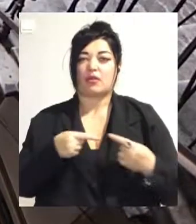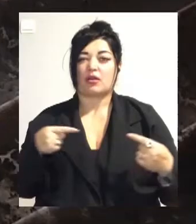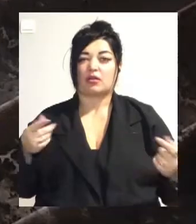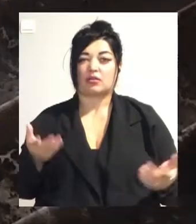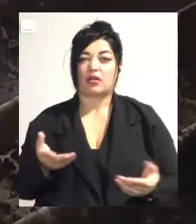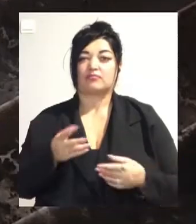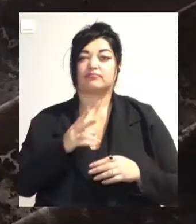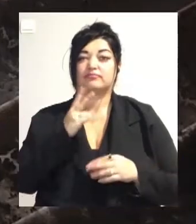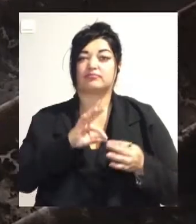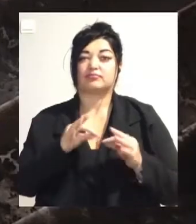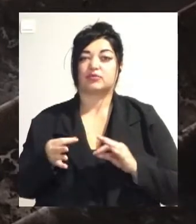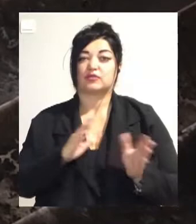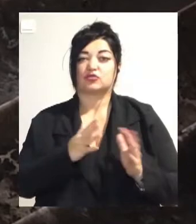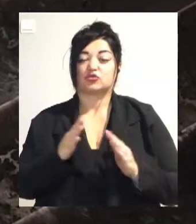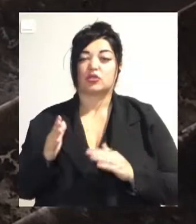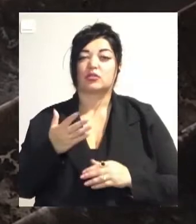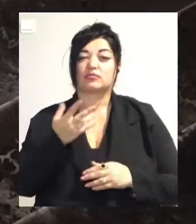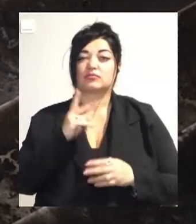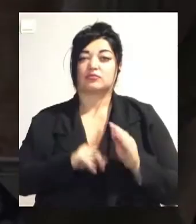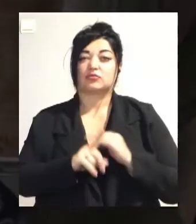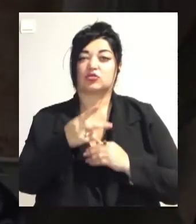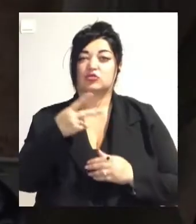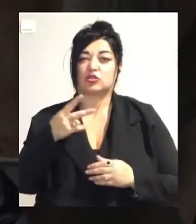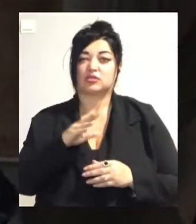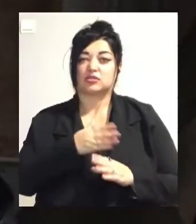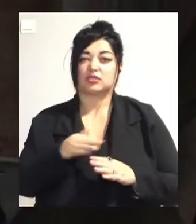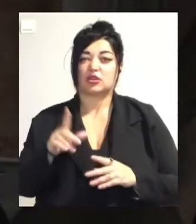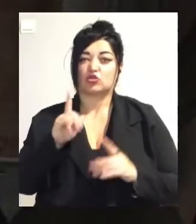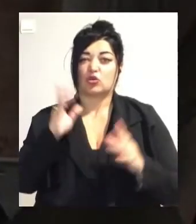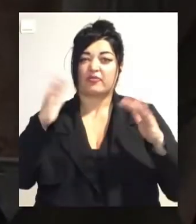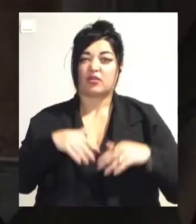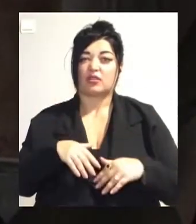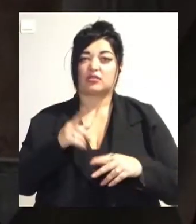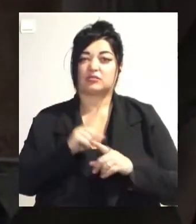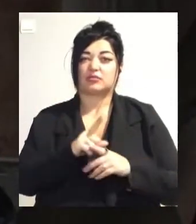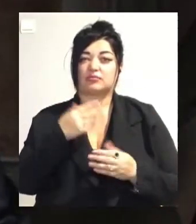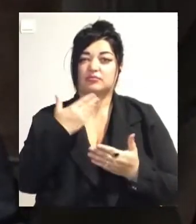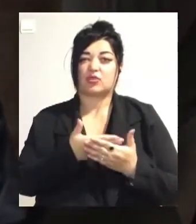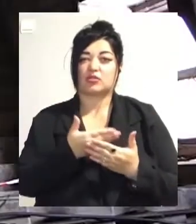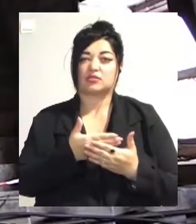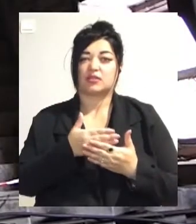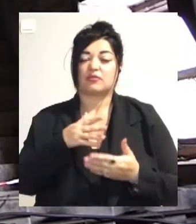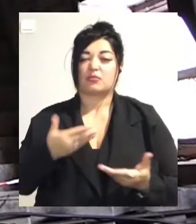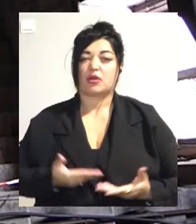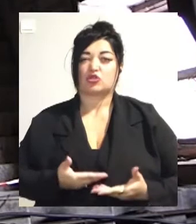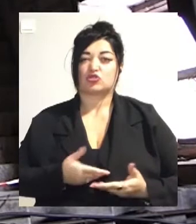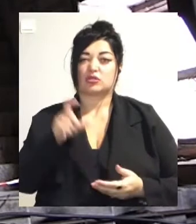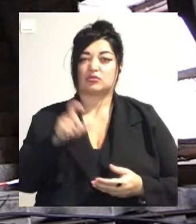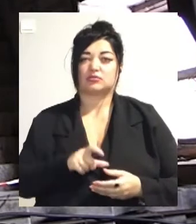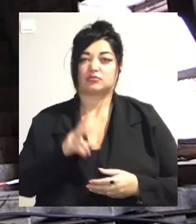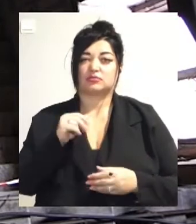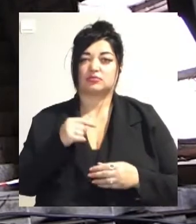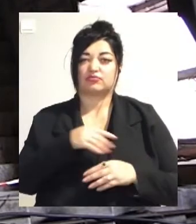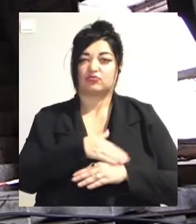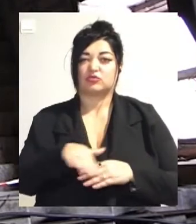частина сходів, що ввалилася. Такі наслідки пожежі показав мешканець п'ятого будинку на Пушкінській Олег Логінов. Каже, причина загоряння могла